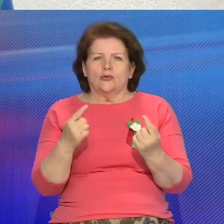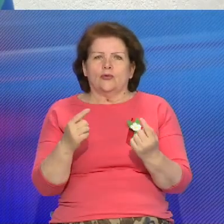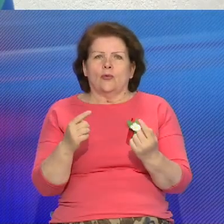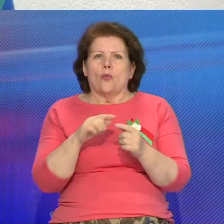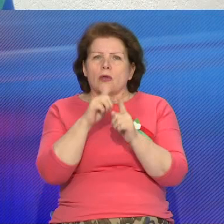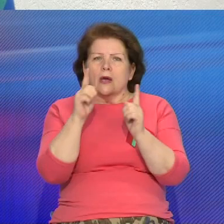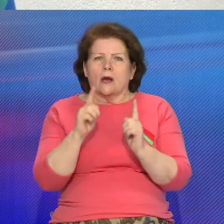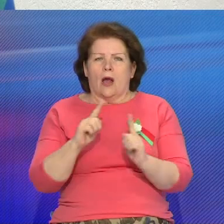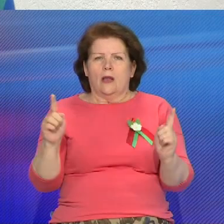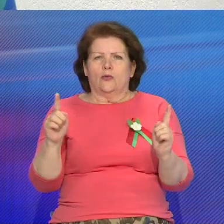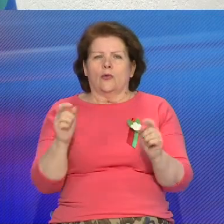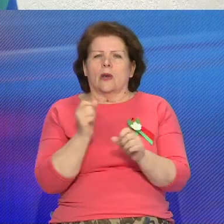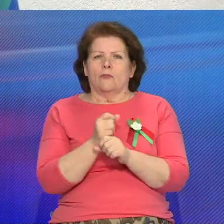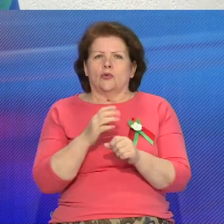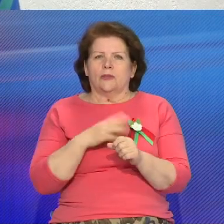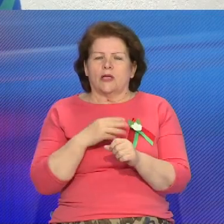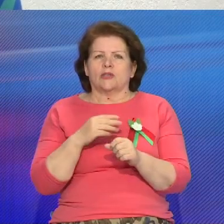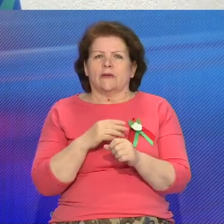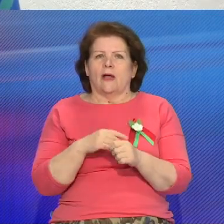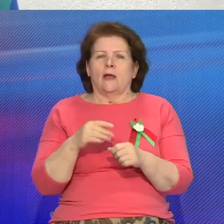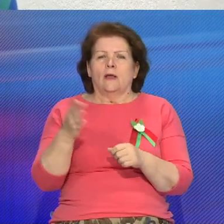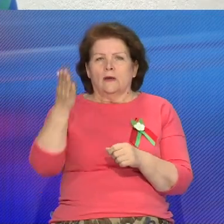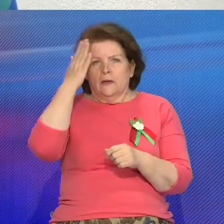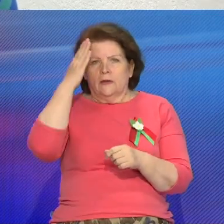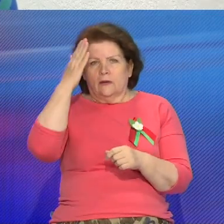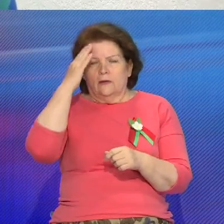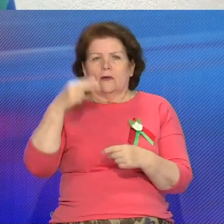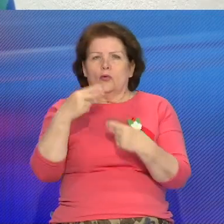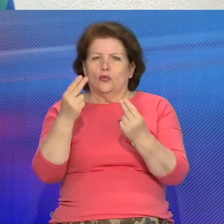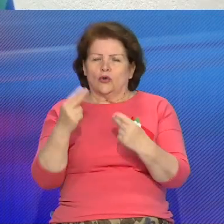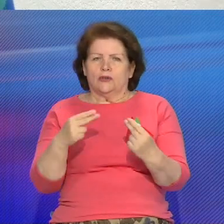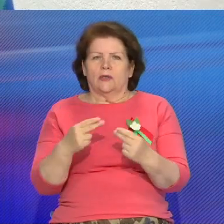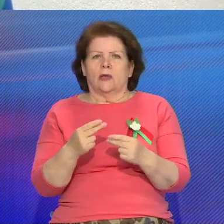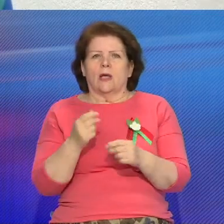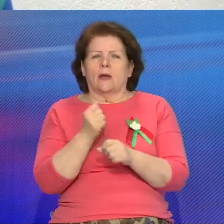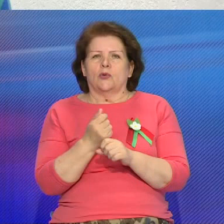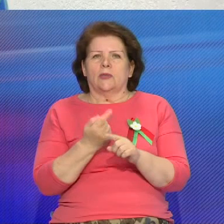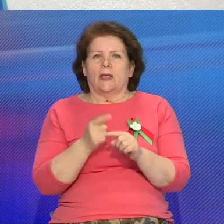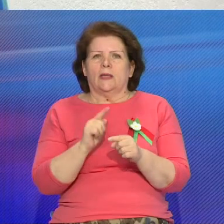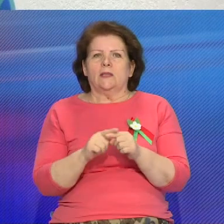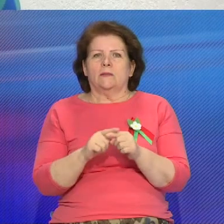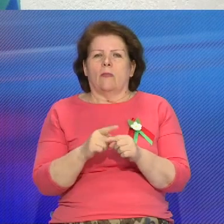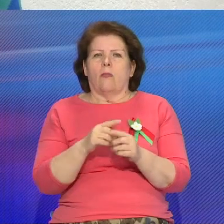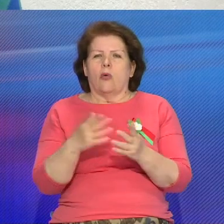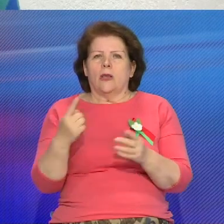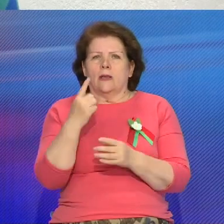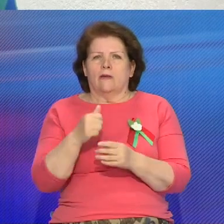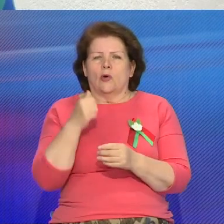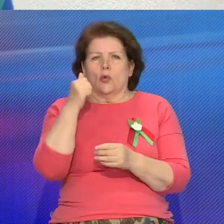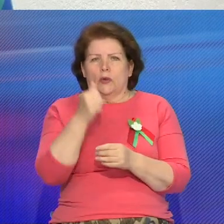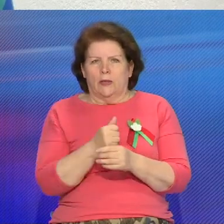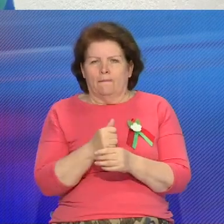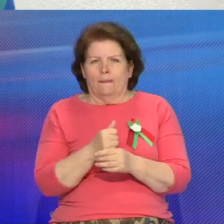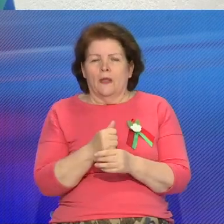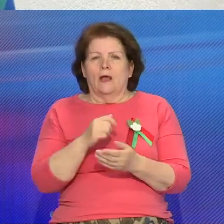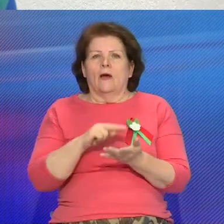нашего творца, мастера Елены Феликсовны Шунейко, которая работала более года по созданию данного гобелена в рамках